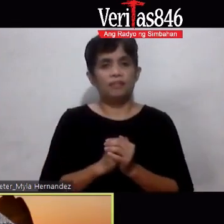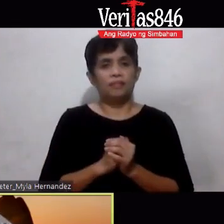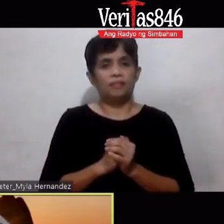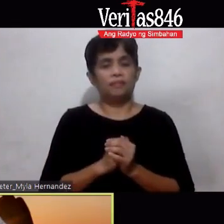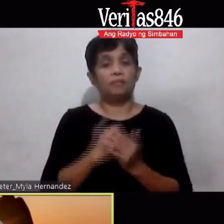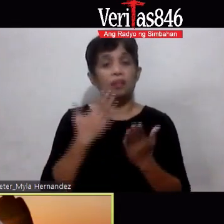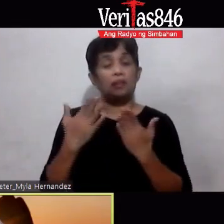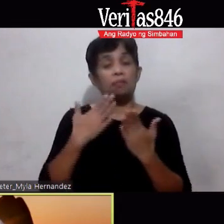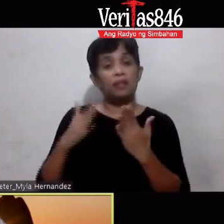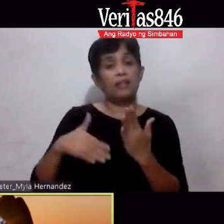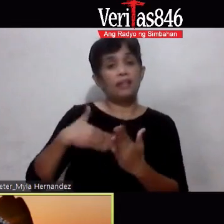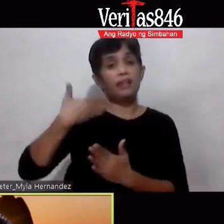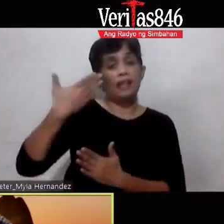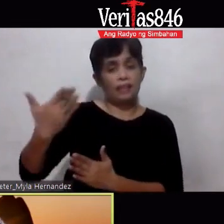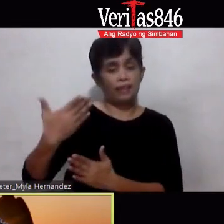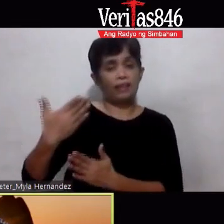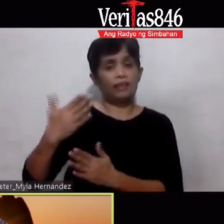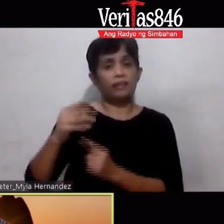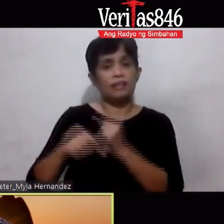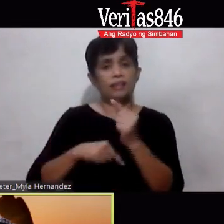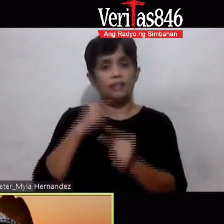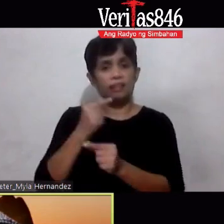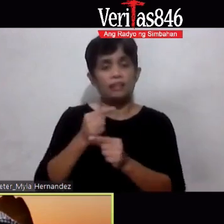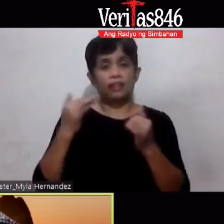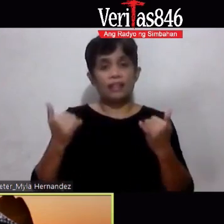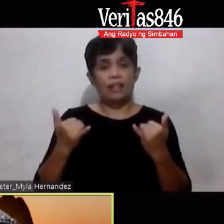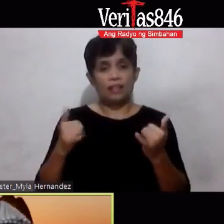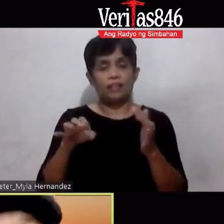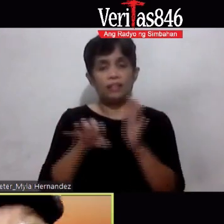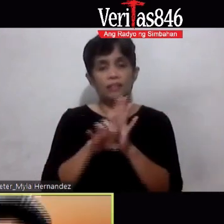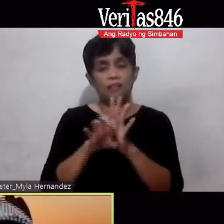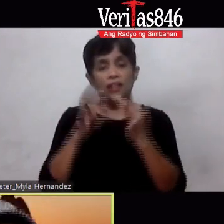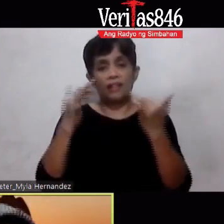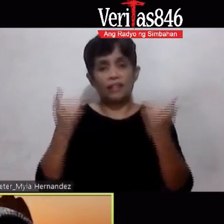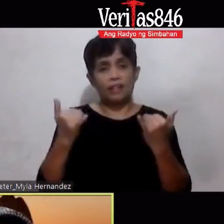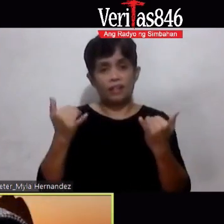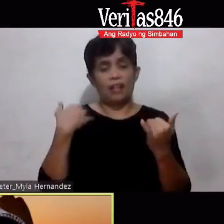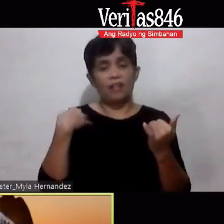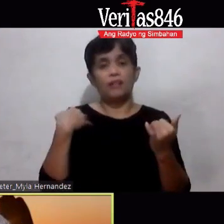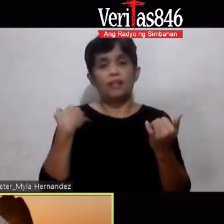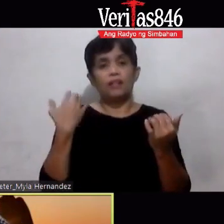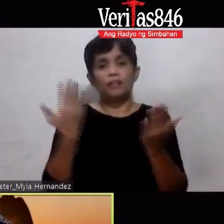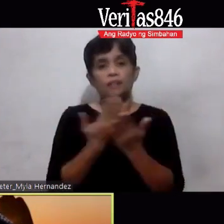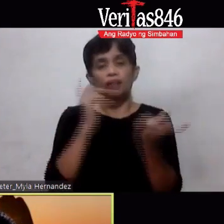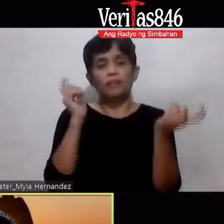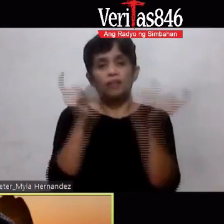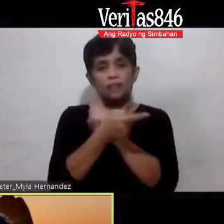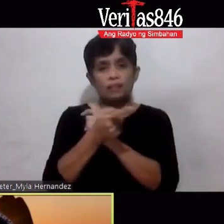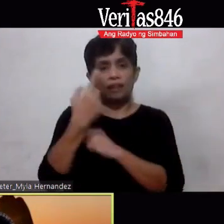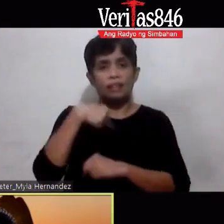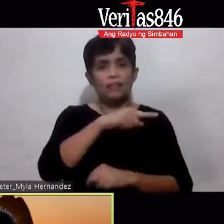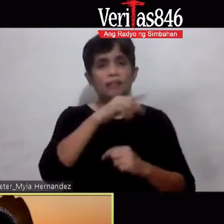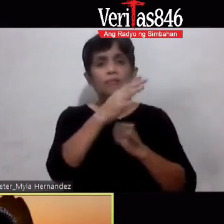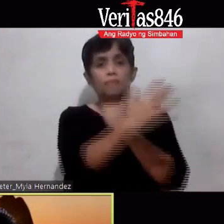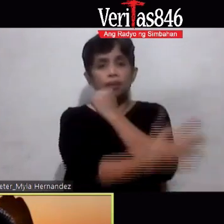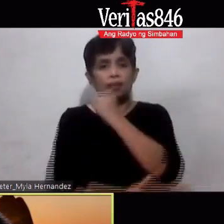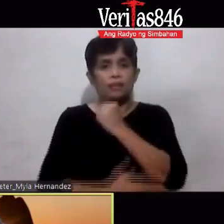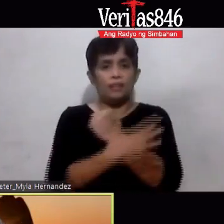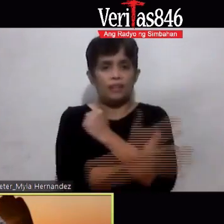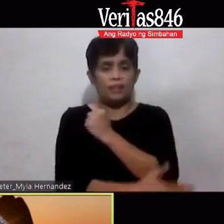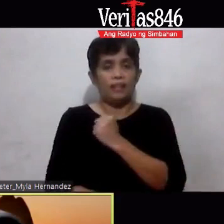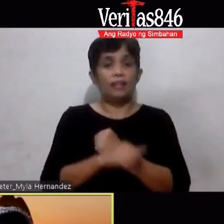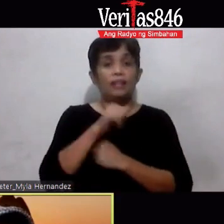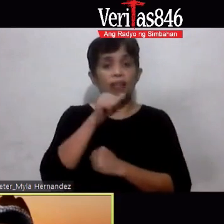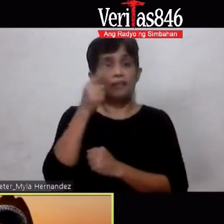sumusunod Para sa ating kabataan Katulad nga ngayon Meron ng pagbabagong Magaganap sa ating bayan Hindi po ito na para sa atin Parang po sa